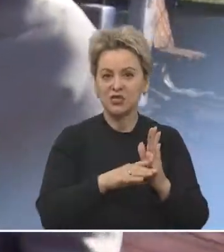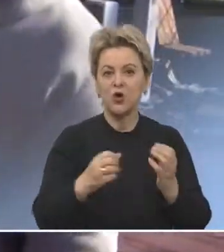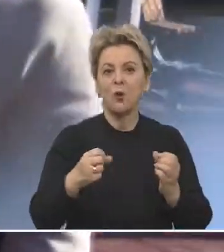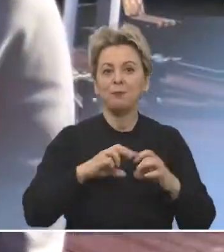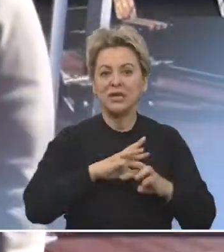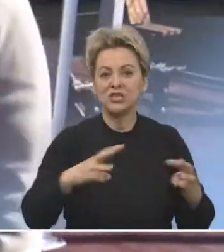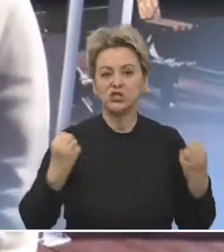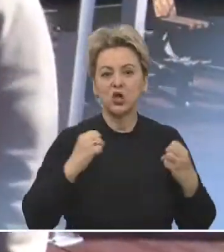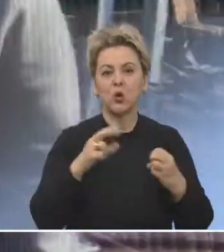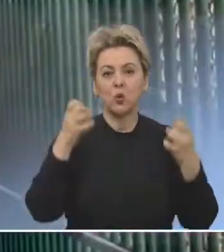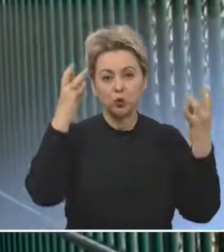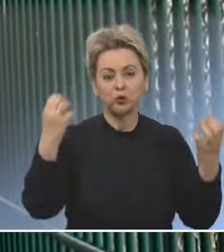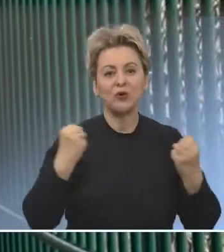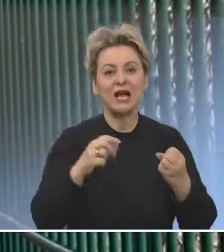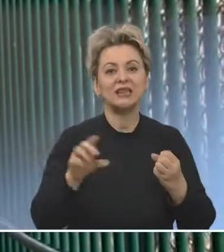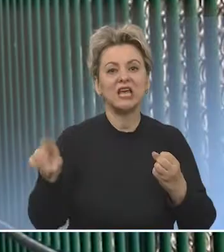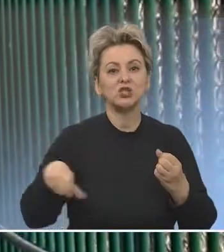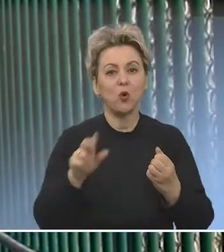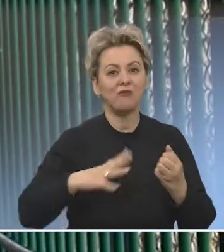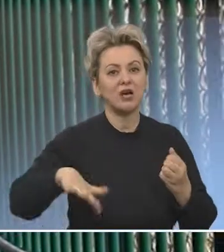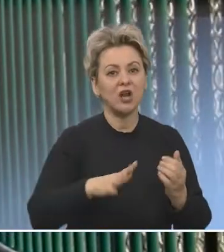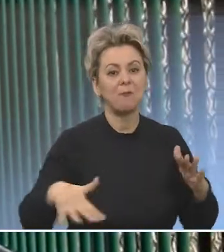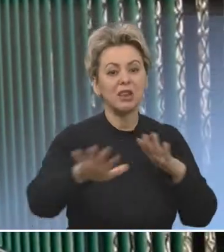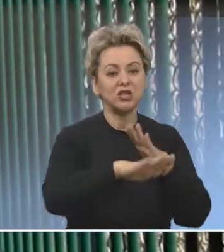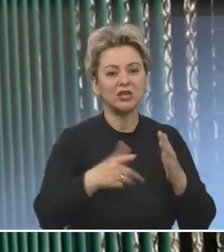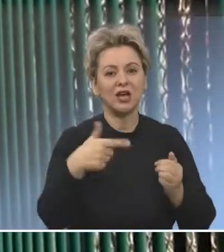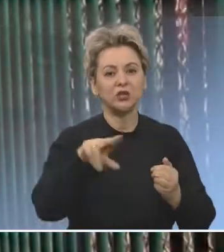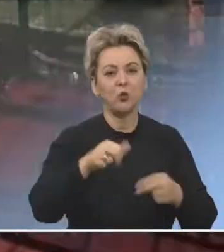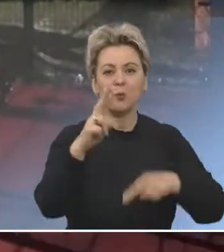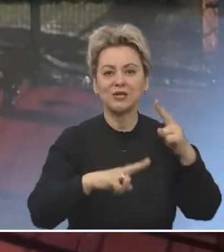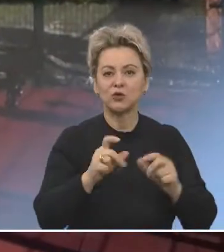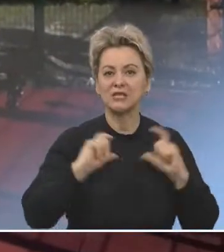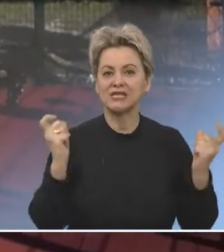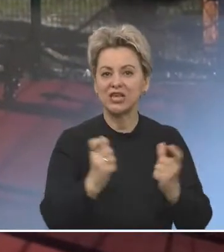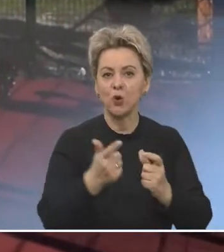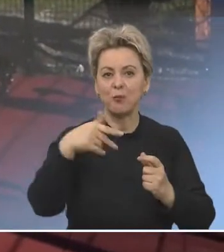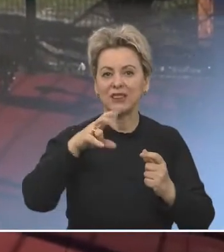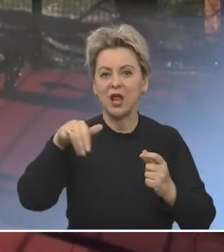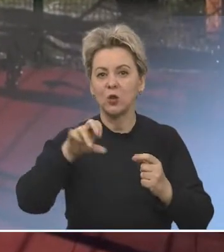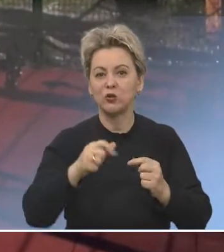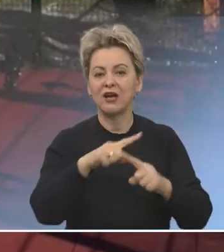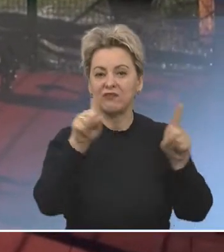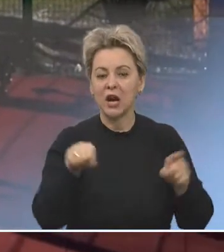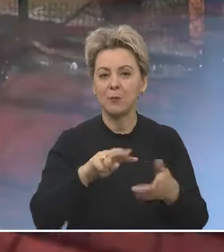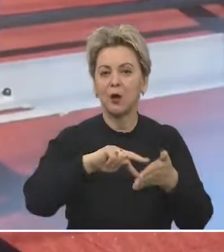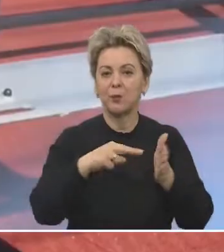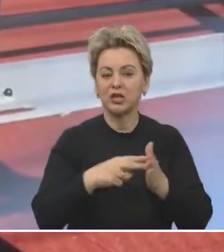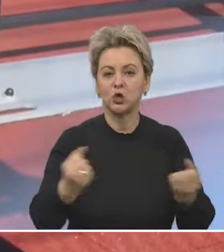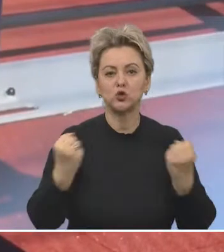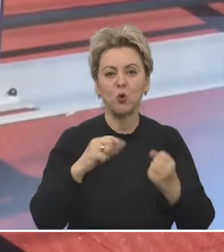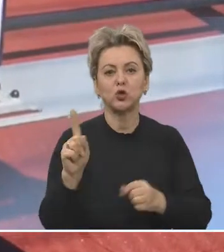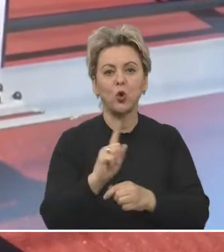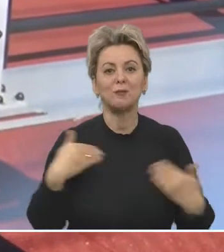министра по физической культуре и спорту Донского края вошла площадка ГТО, построенная на территории стадиона «Металлург» в рамках федерального